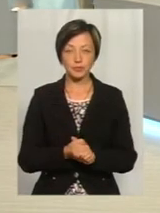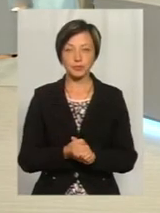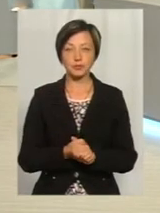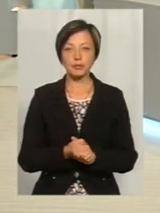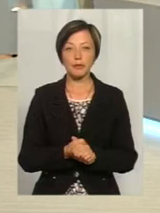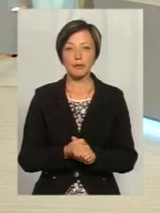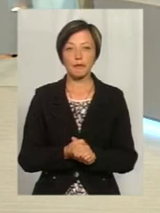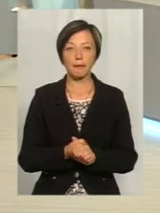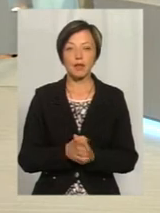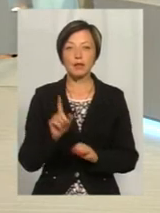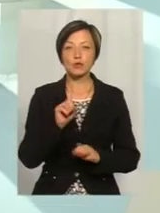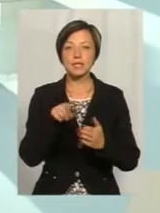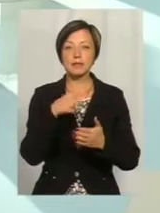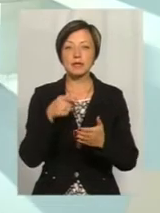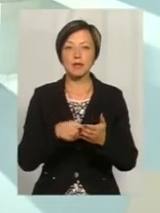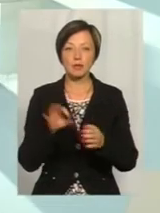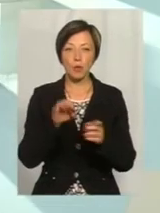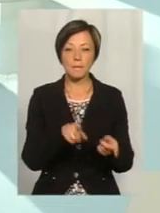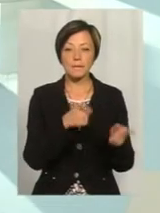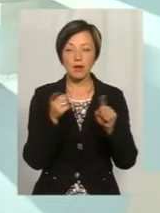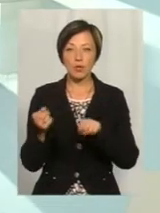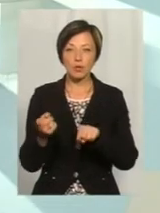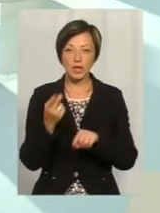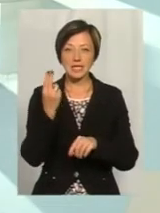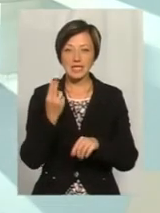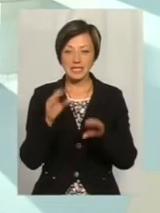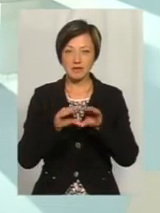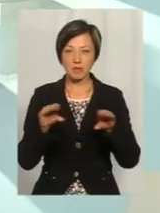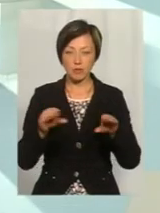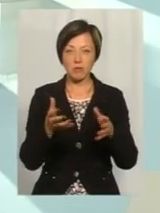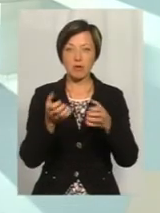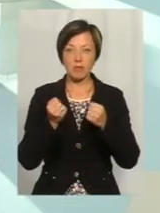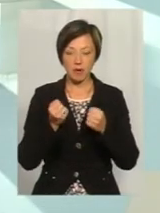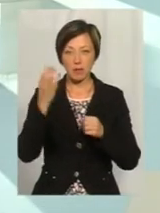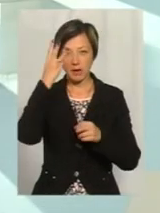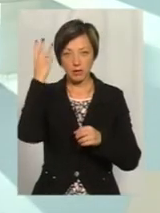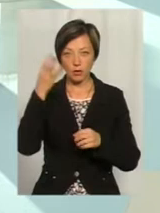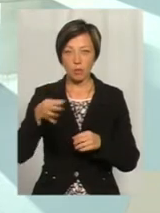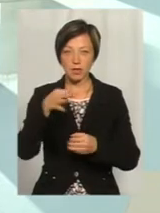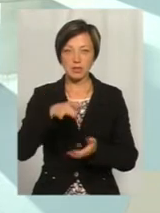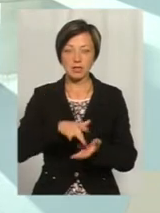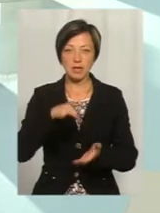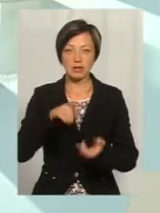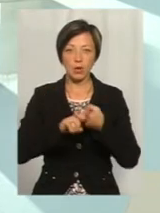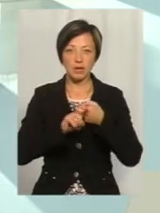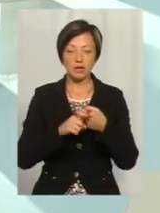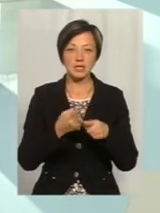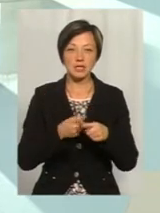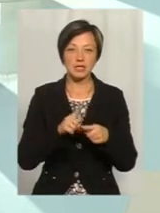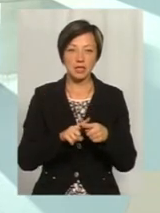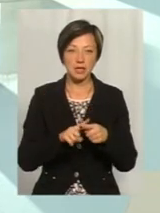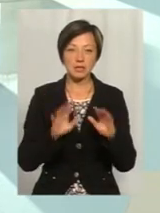Те, що запитання стосовно переходу на цифру вже спочав приймати і Хмельницький обласний контактний центр, це